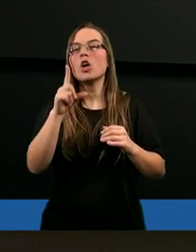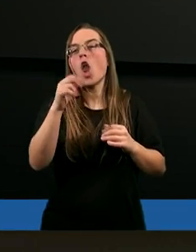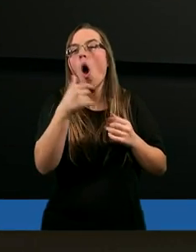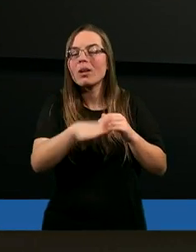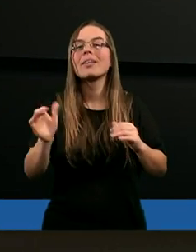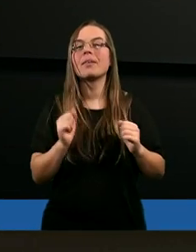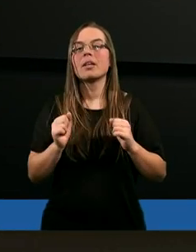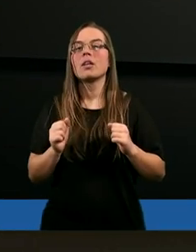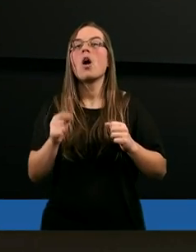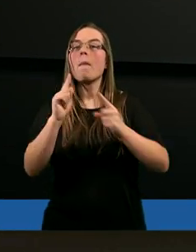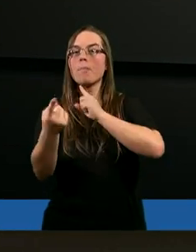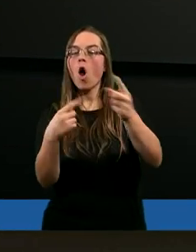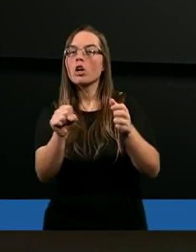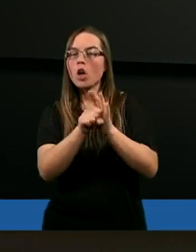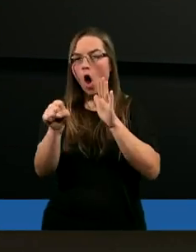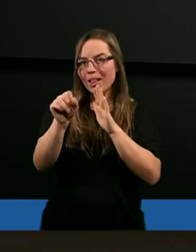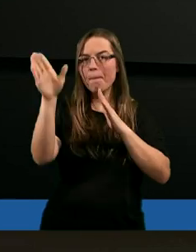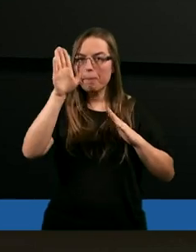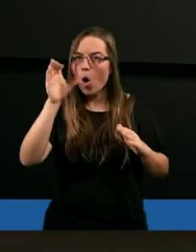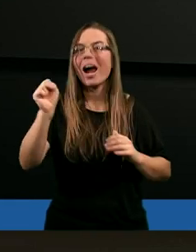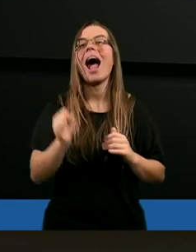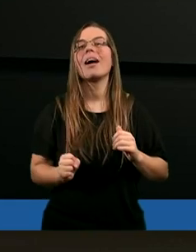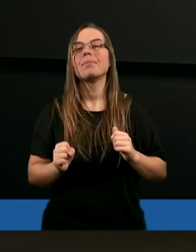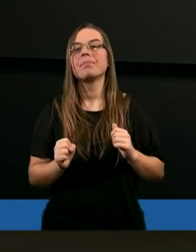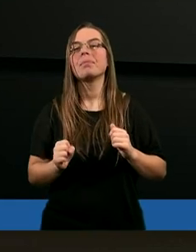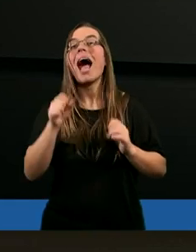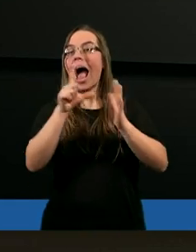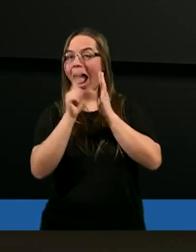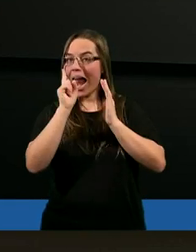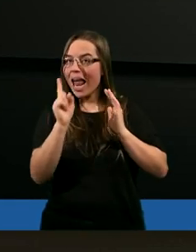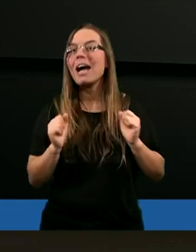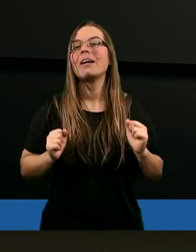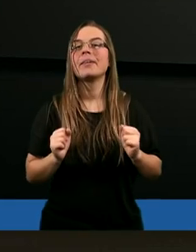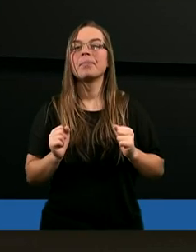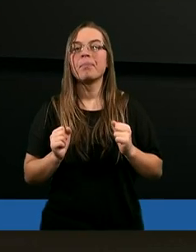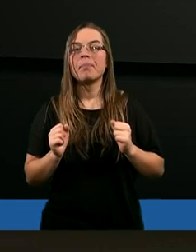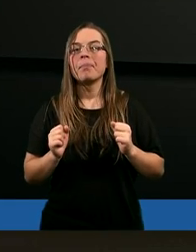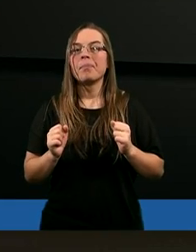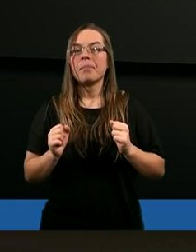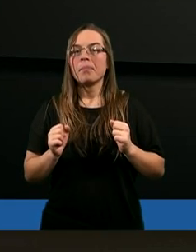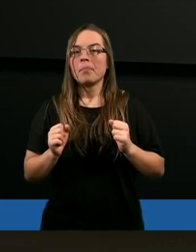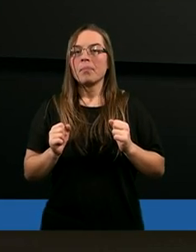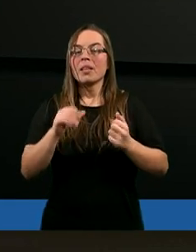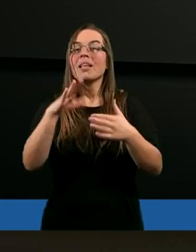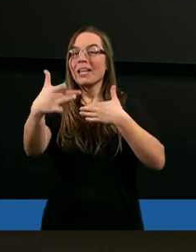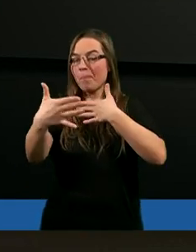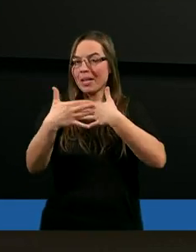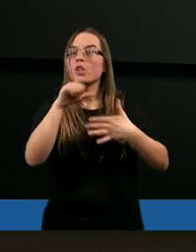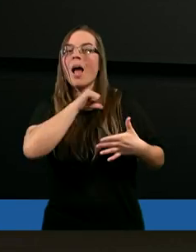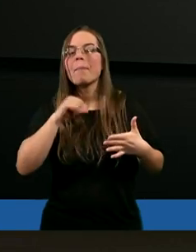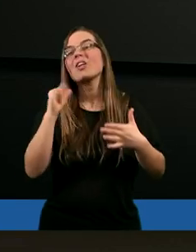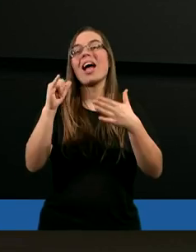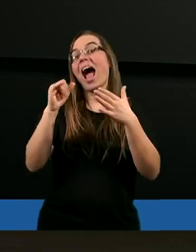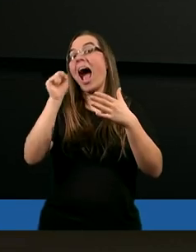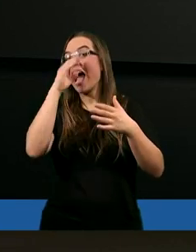pochodził od Boga. Ale zbliżamy się,